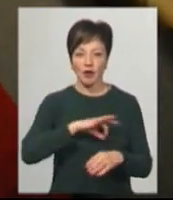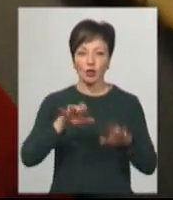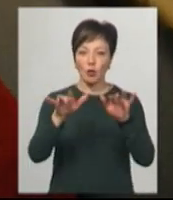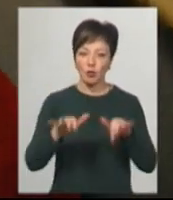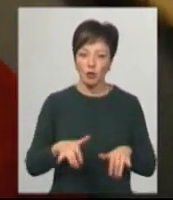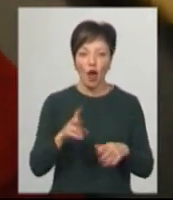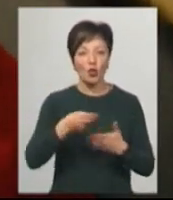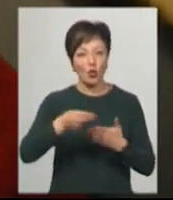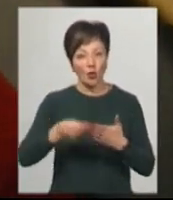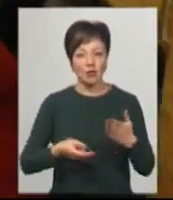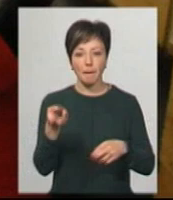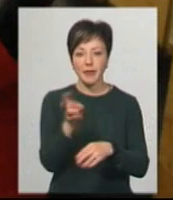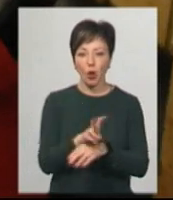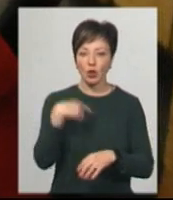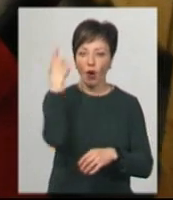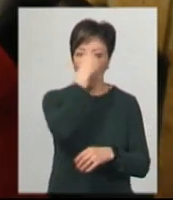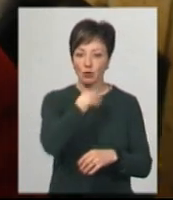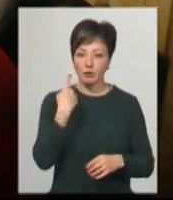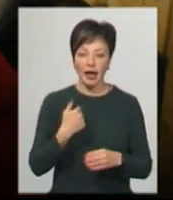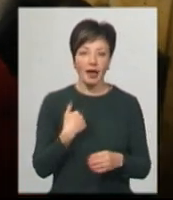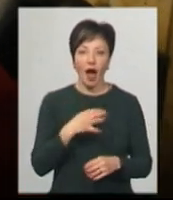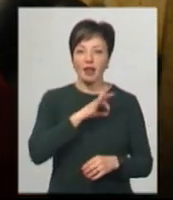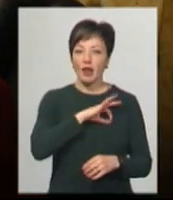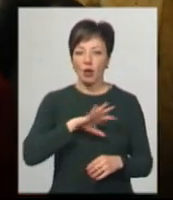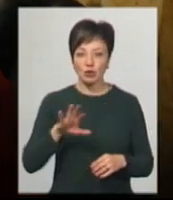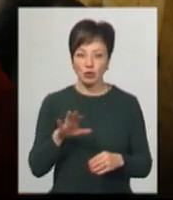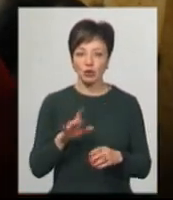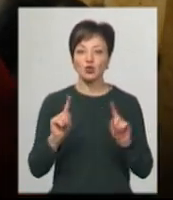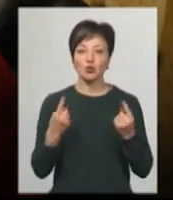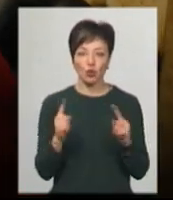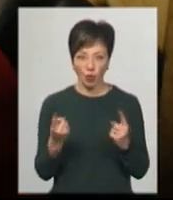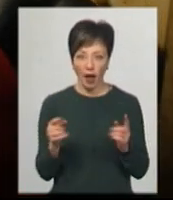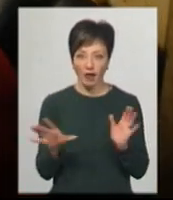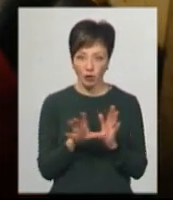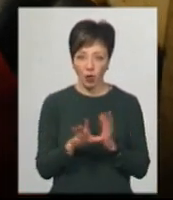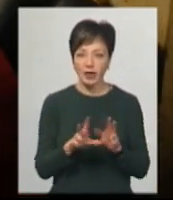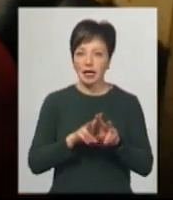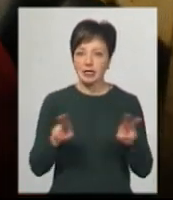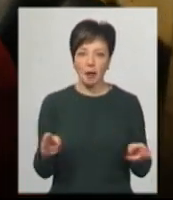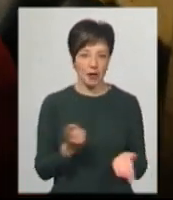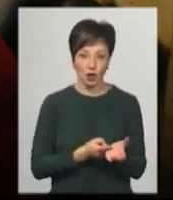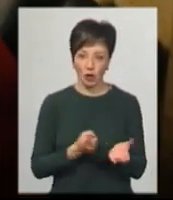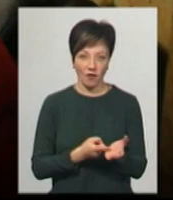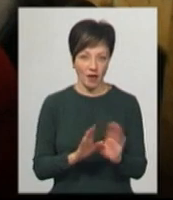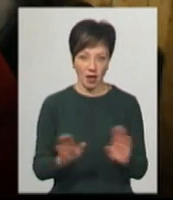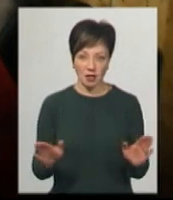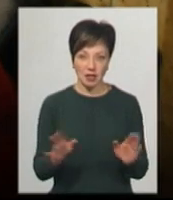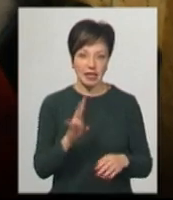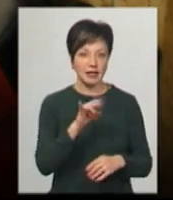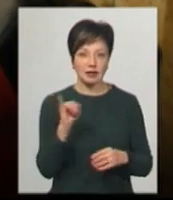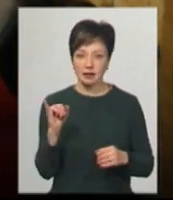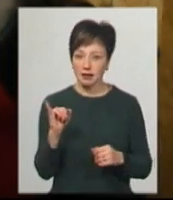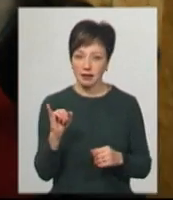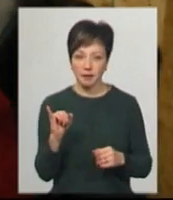'ютером та за довідками приходить особисто. Не користуємося. Чому? Тому що так само не докажеш ні в